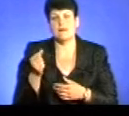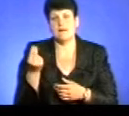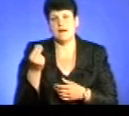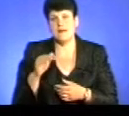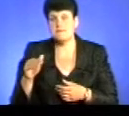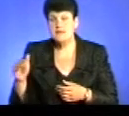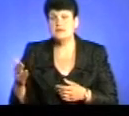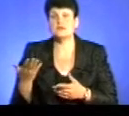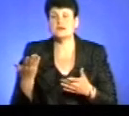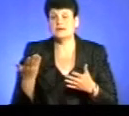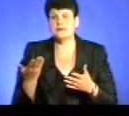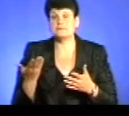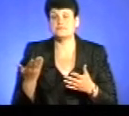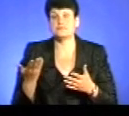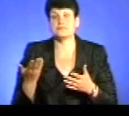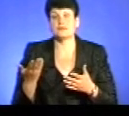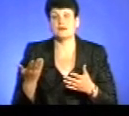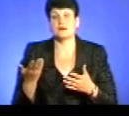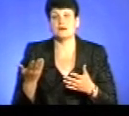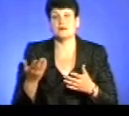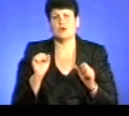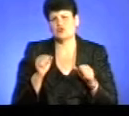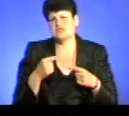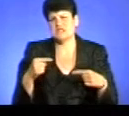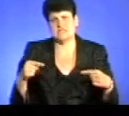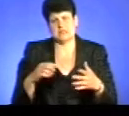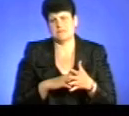сказав Іван Миколаївич, можуть принципово, з тих чи інших підстав,